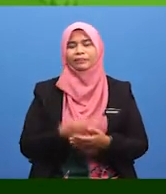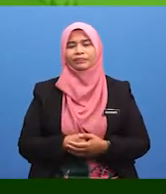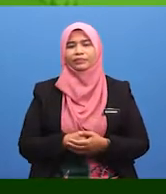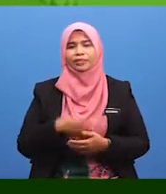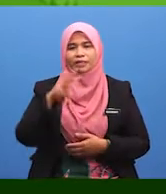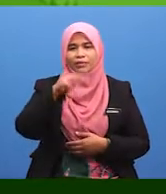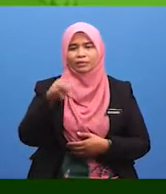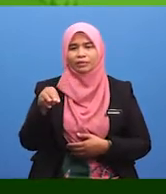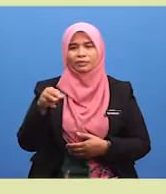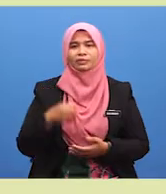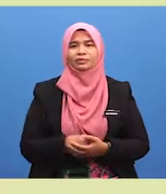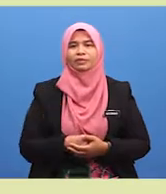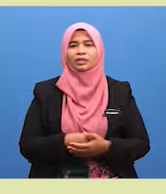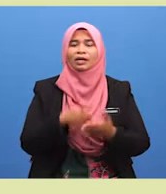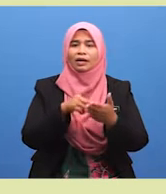Murid-murid,